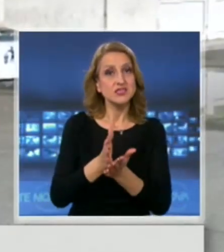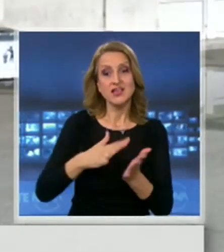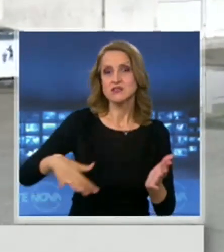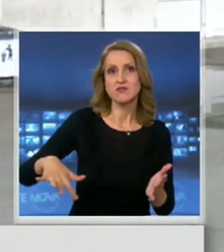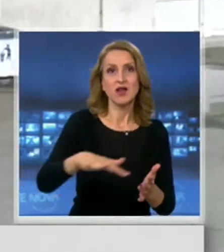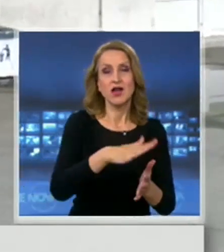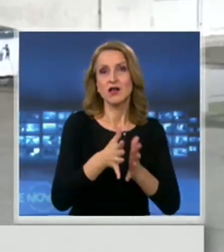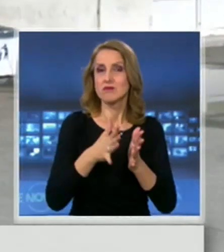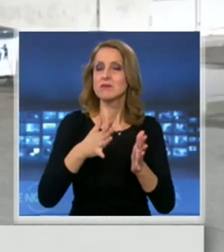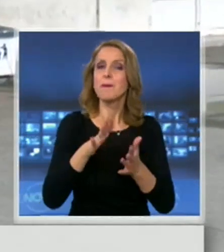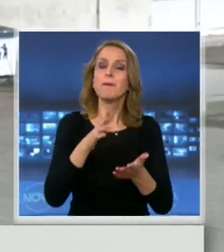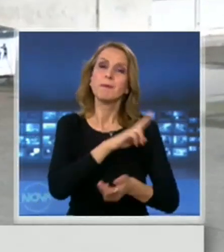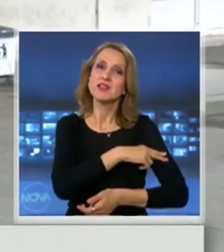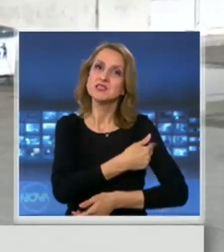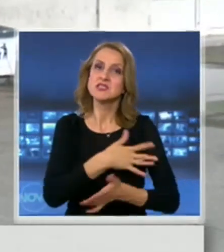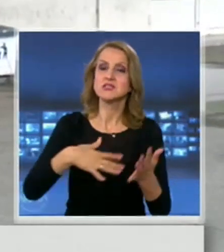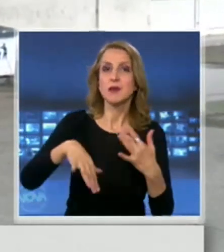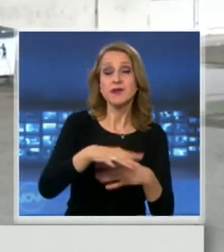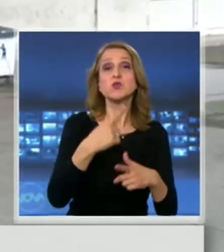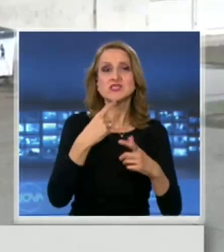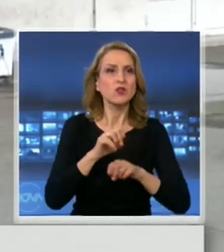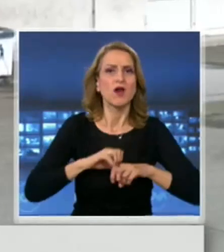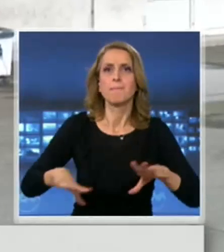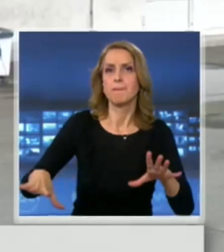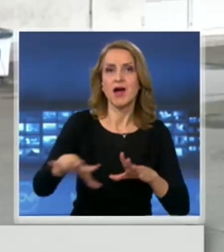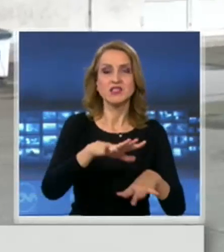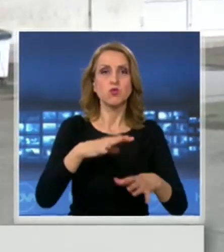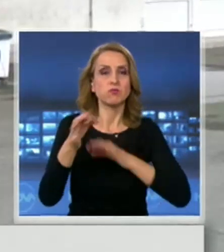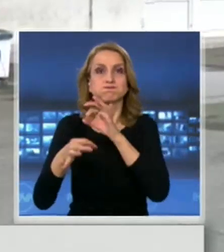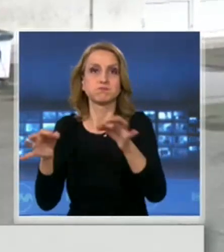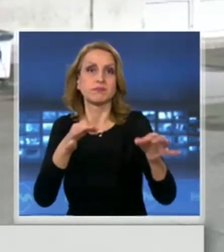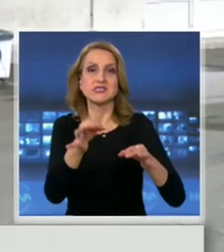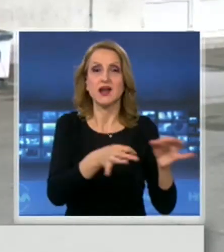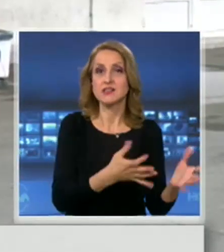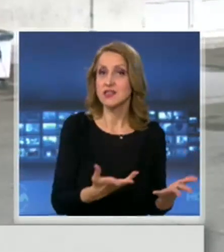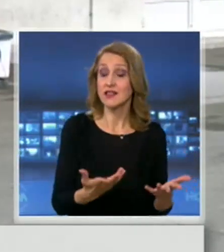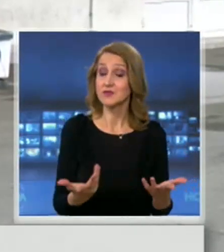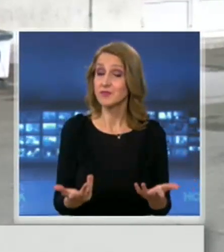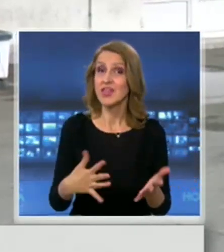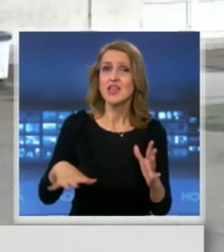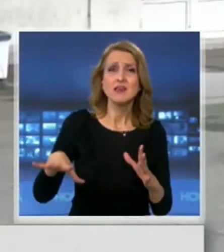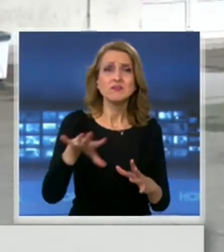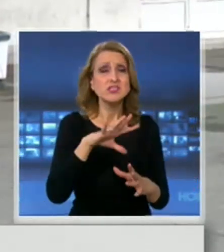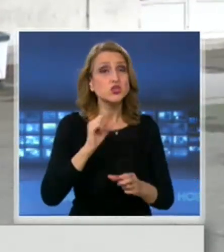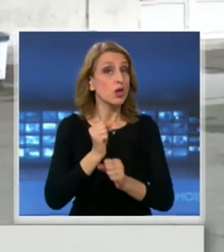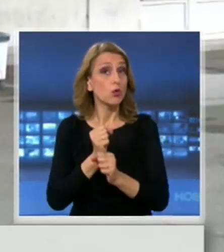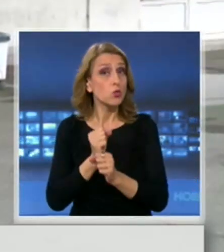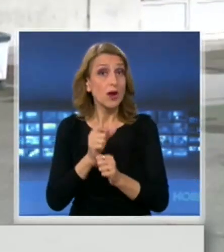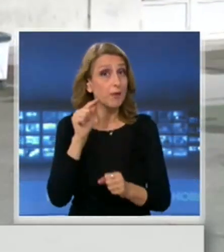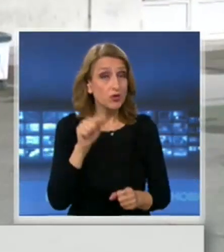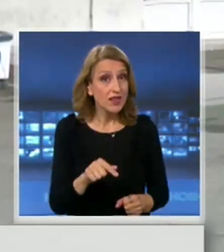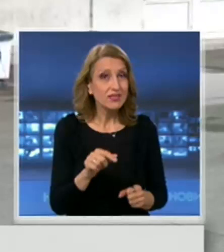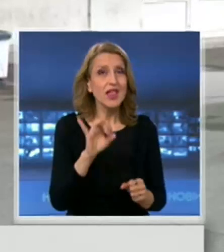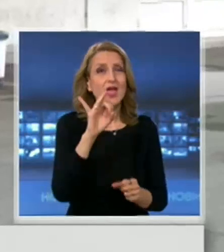персонал, което довело и до масовото заразяване. Всички служители в инфекциозно отделение са